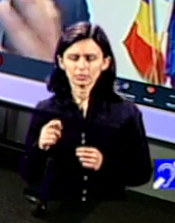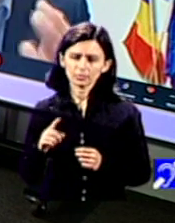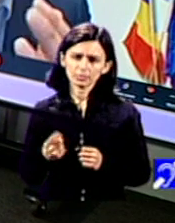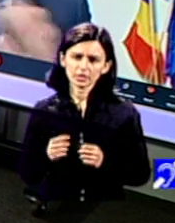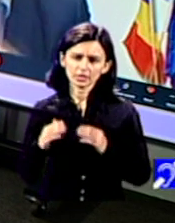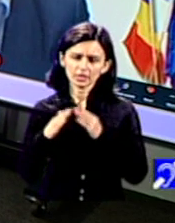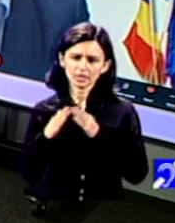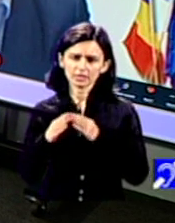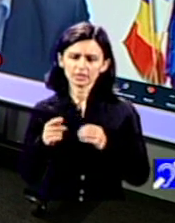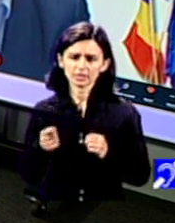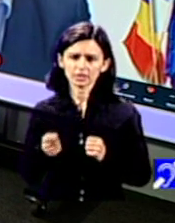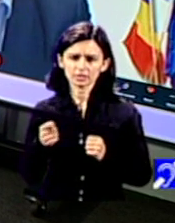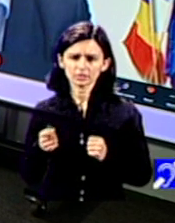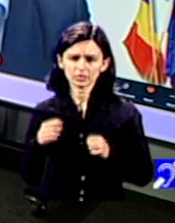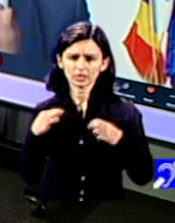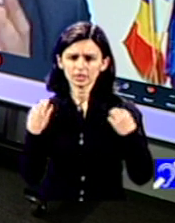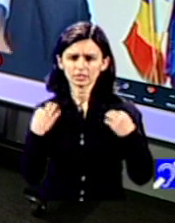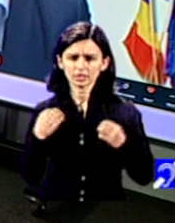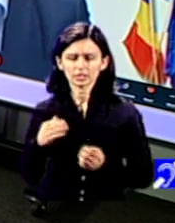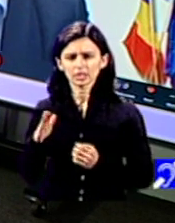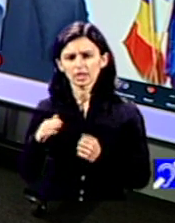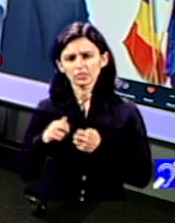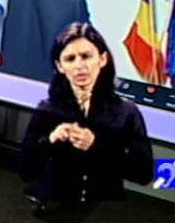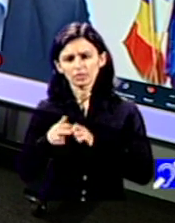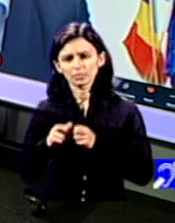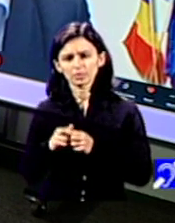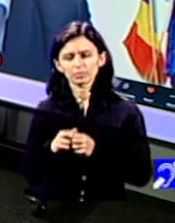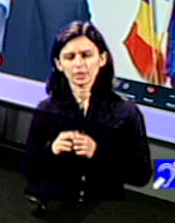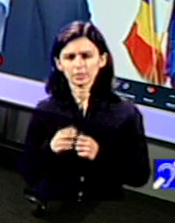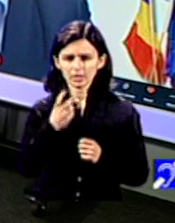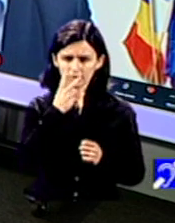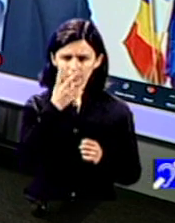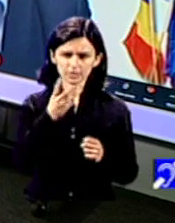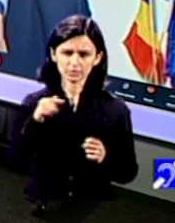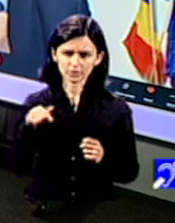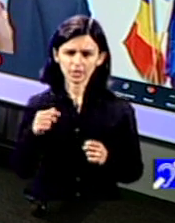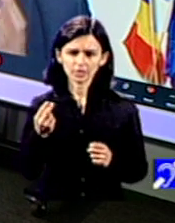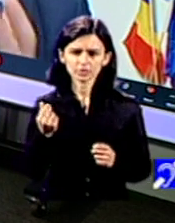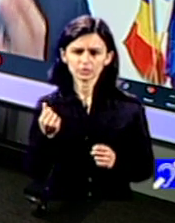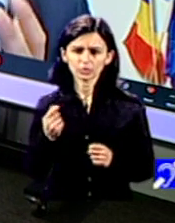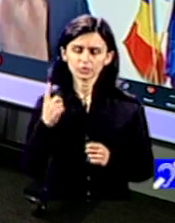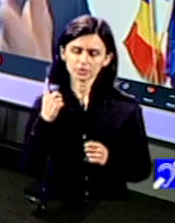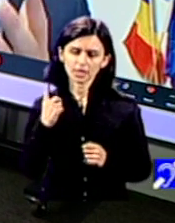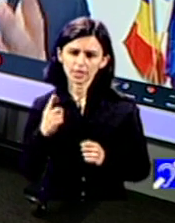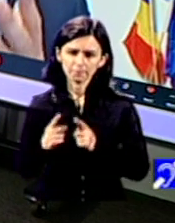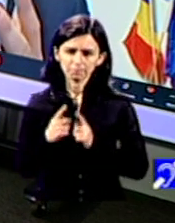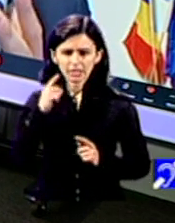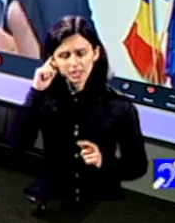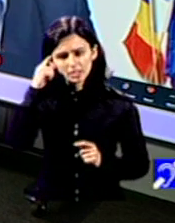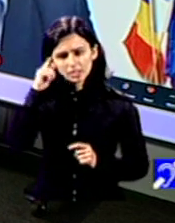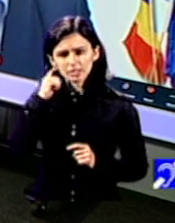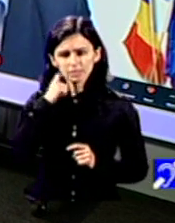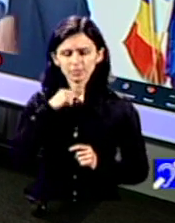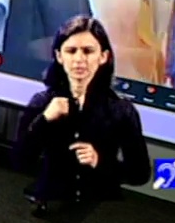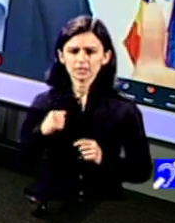sănătate ar avea o mică problemă uitându-se la acest cost dar având în vedere că tu recuperezi o persoană practic nu